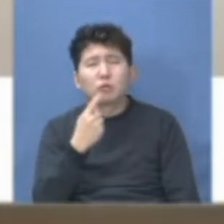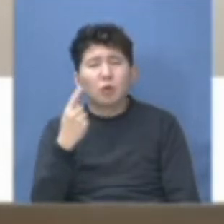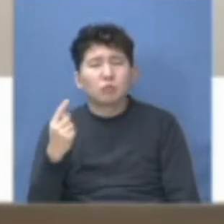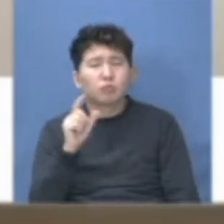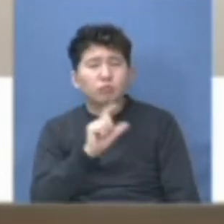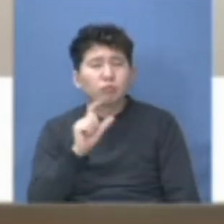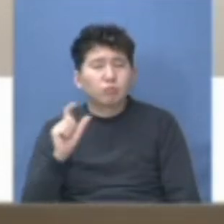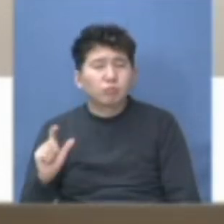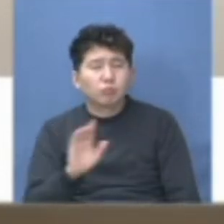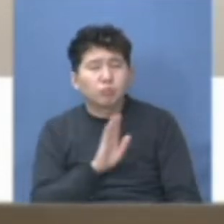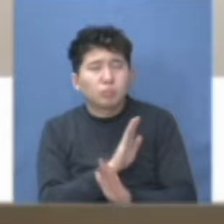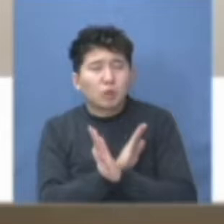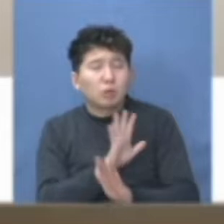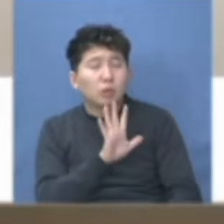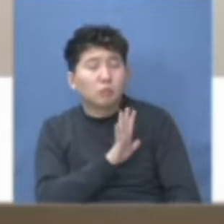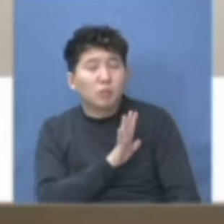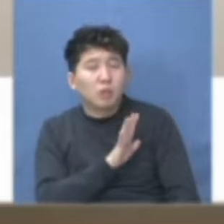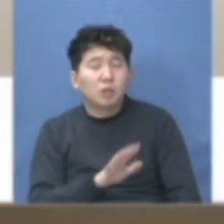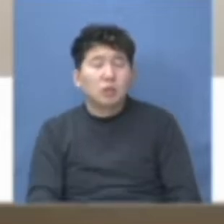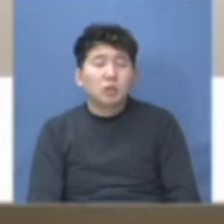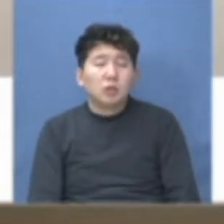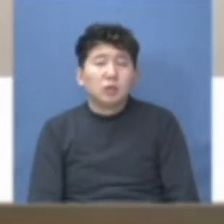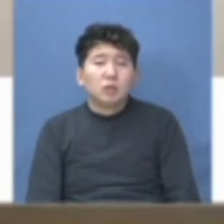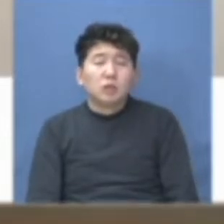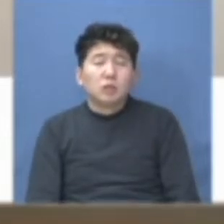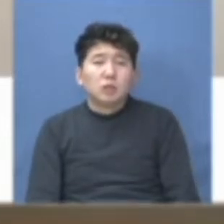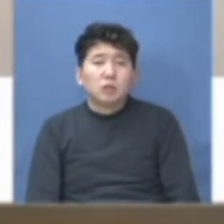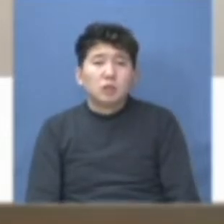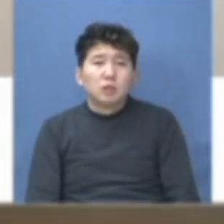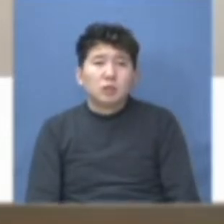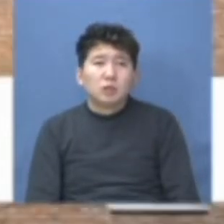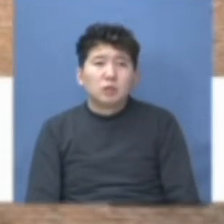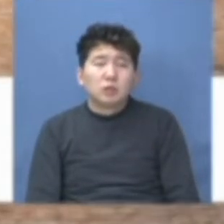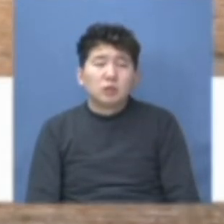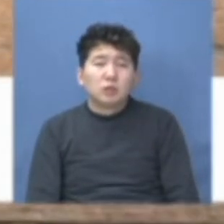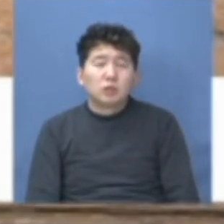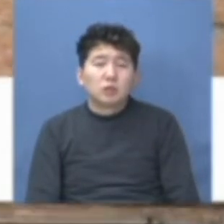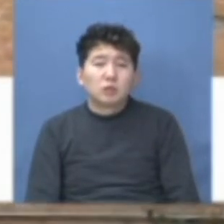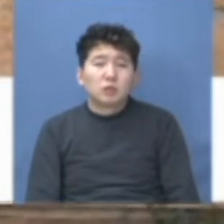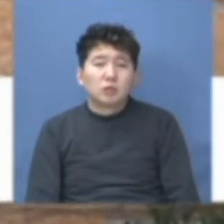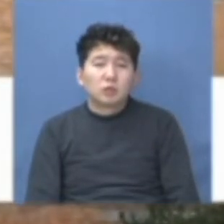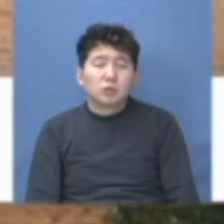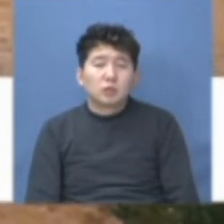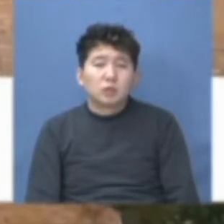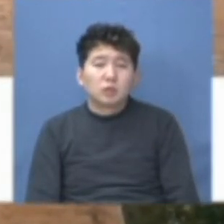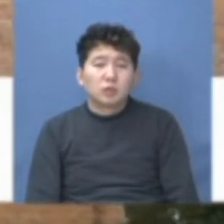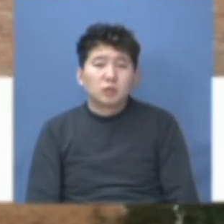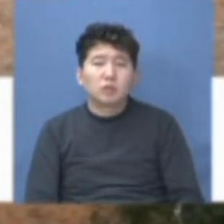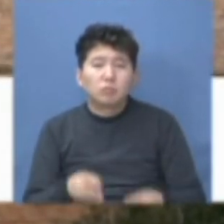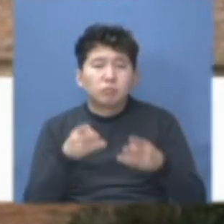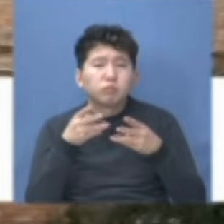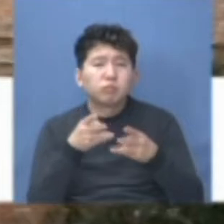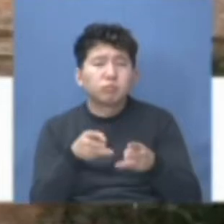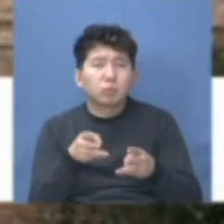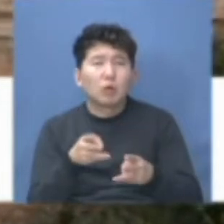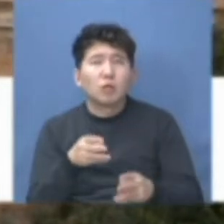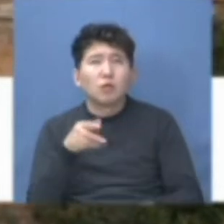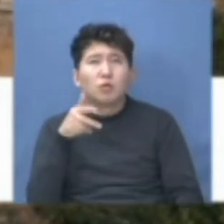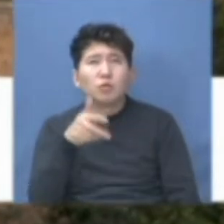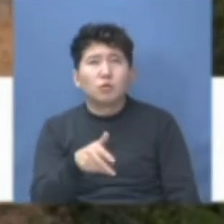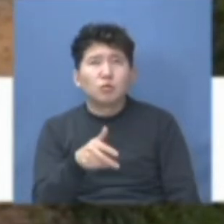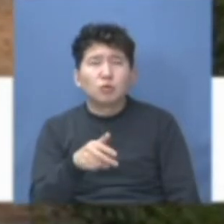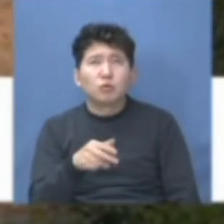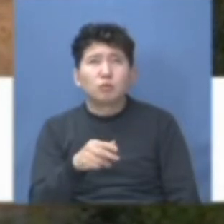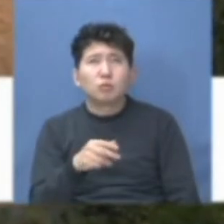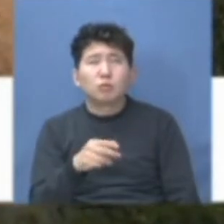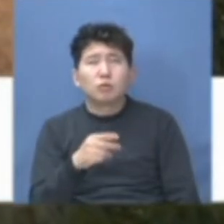төмендеді. Ал бейіл жылы туым аусымында уланыу жағдайлары тіркелген жоқ. Облыс аумағында 5 пен жылы татын 3174-ті